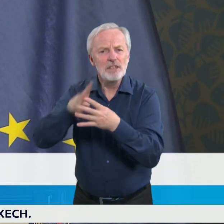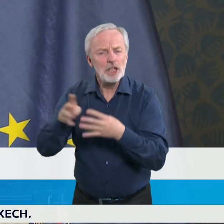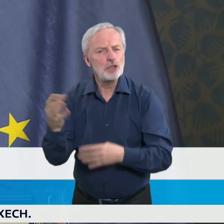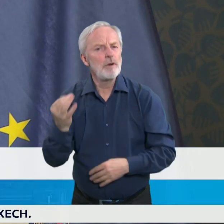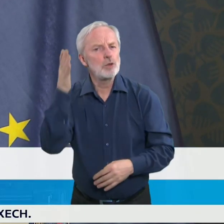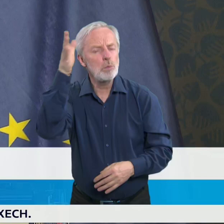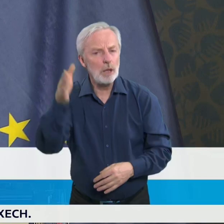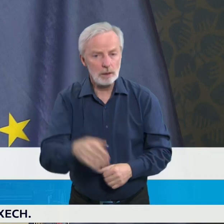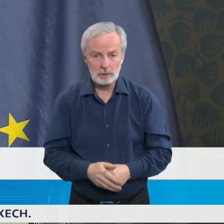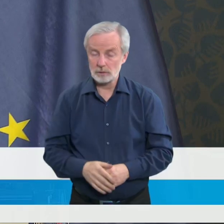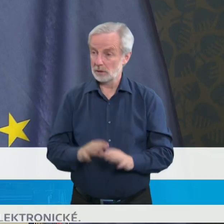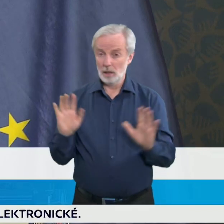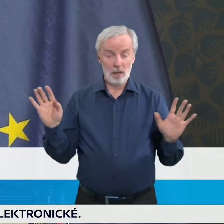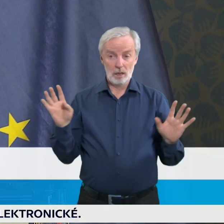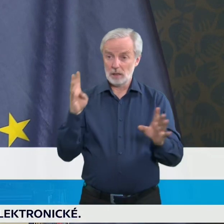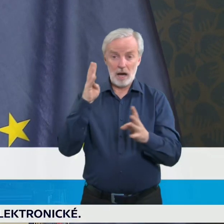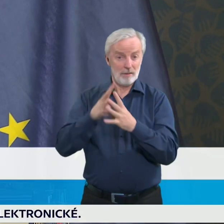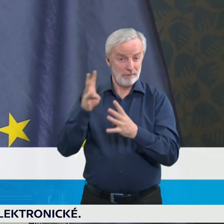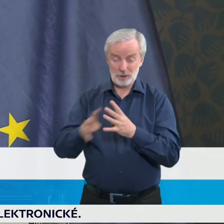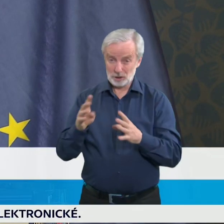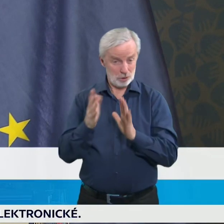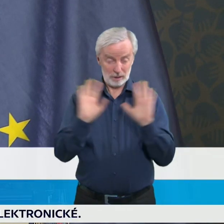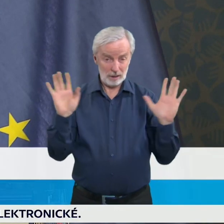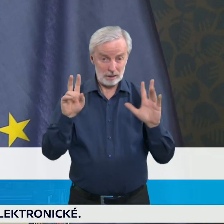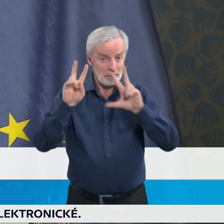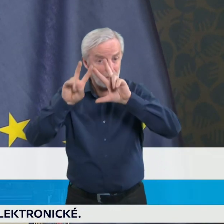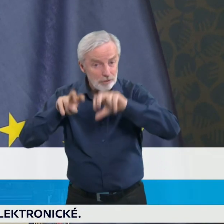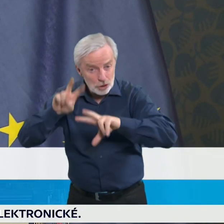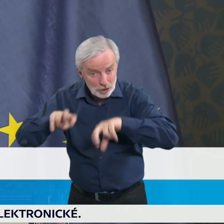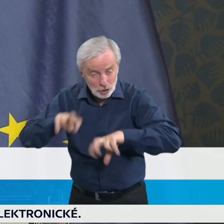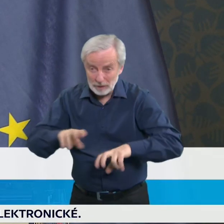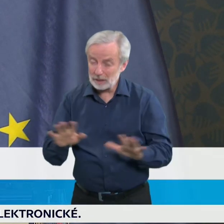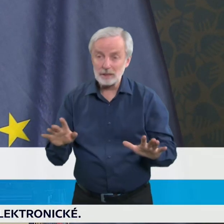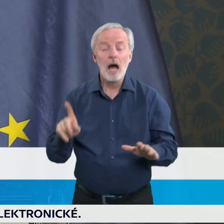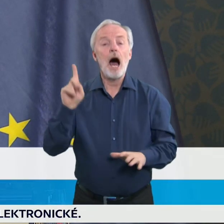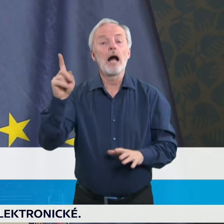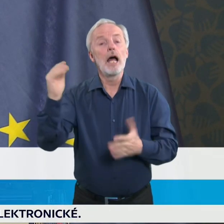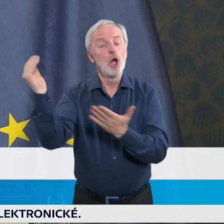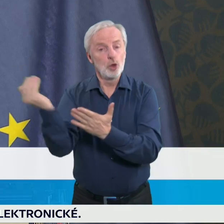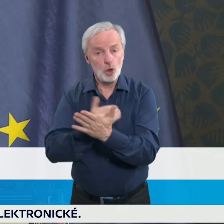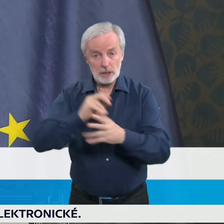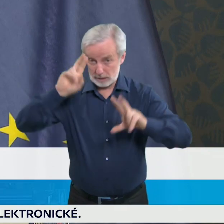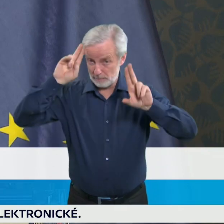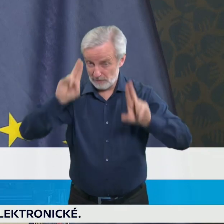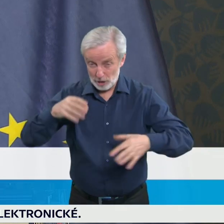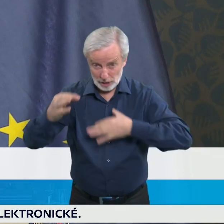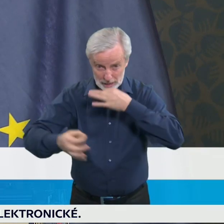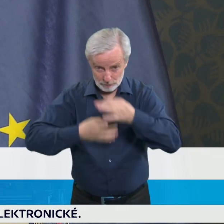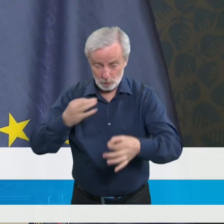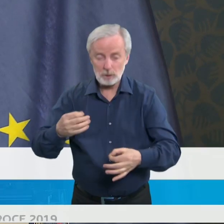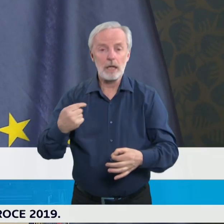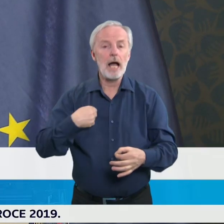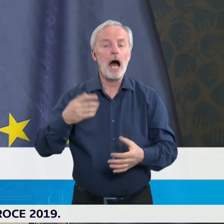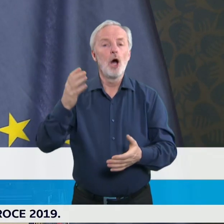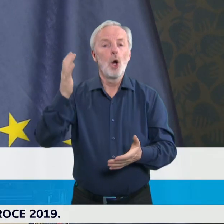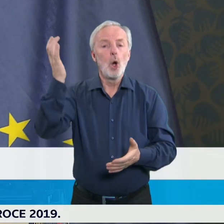budu chtít něco prošetřovat. Já jsem řekl, že s ohledem na tyto závažné informace, tam vysílám skupinu odborníků, včetně